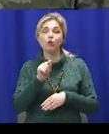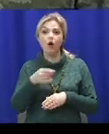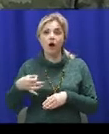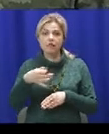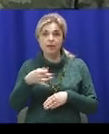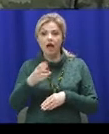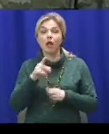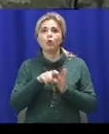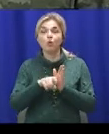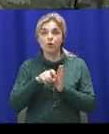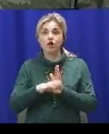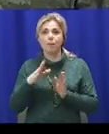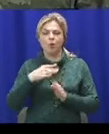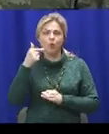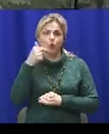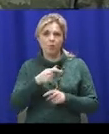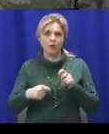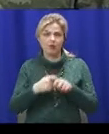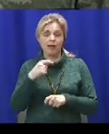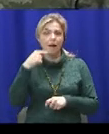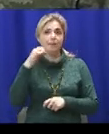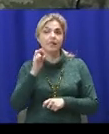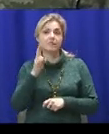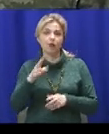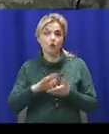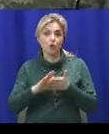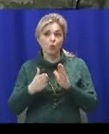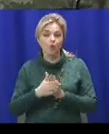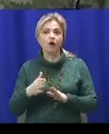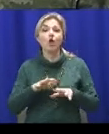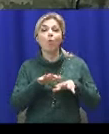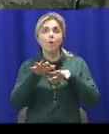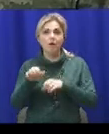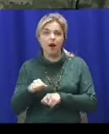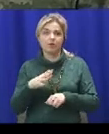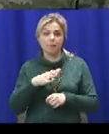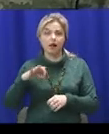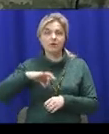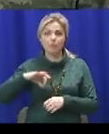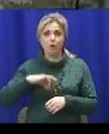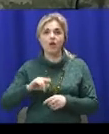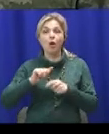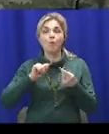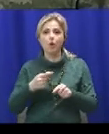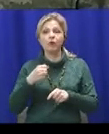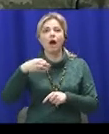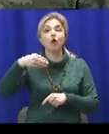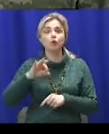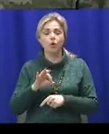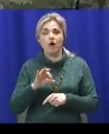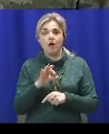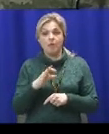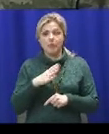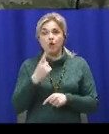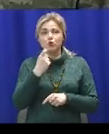Донеччині, грубо порушуючи мінські домовленості, окупанти застосували по силам антитерористичної операції 120 та